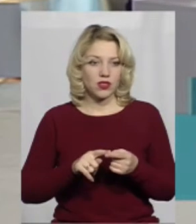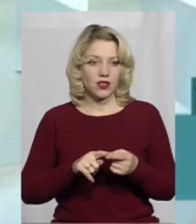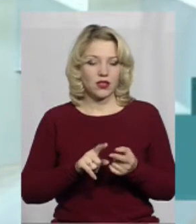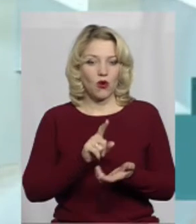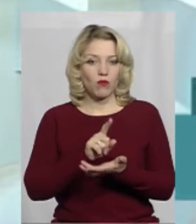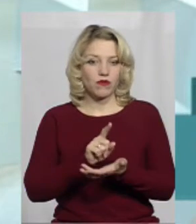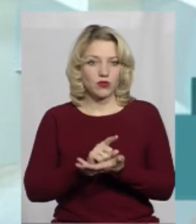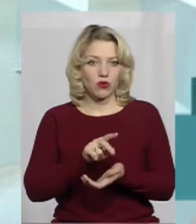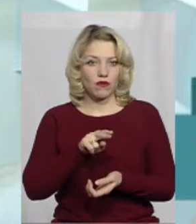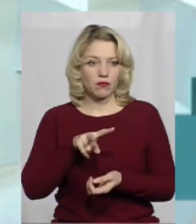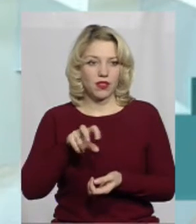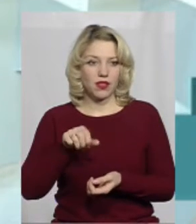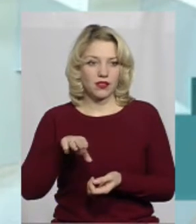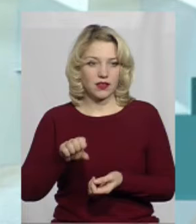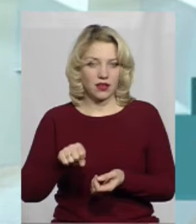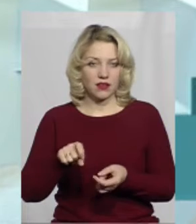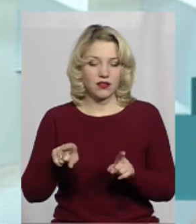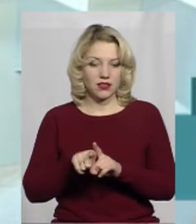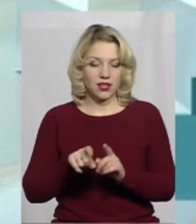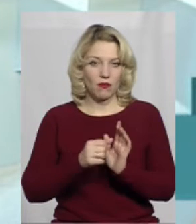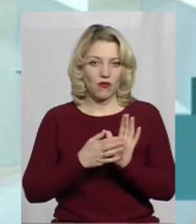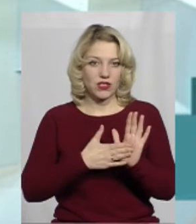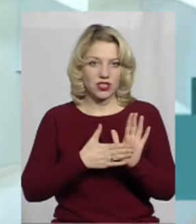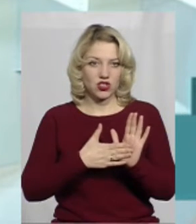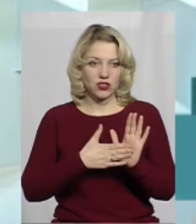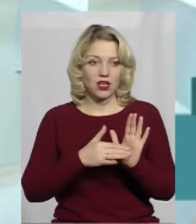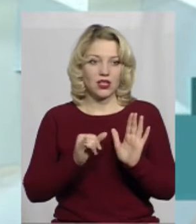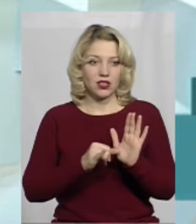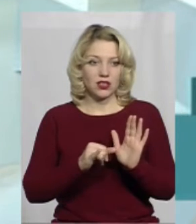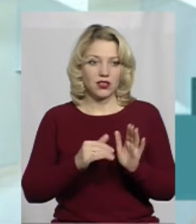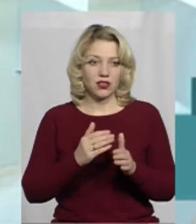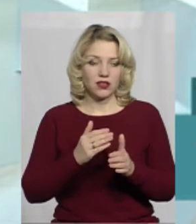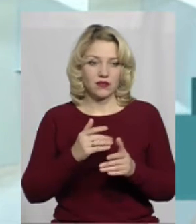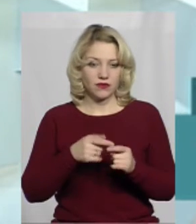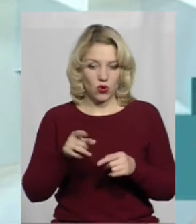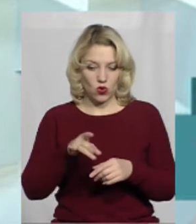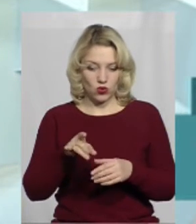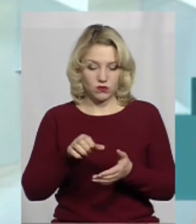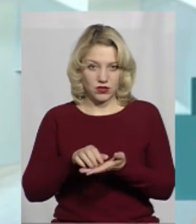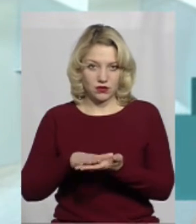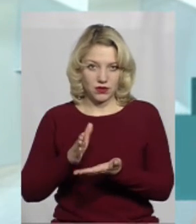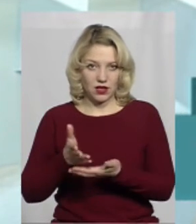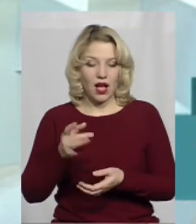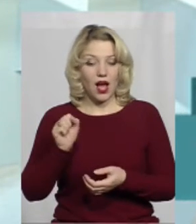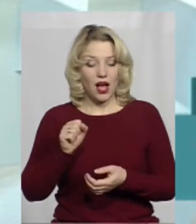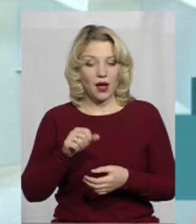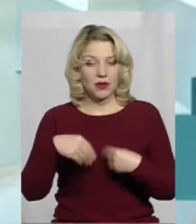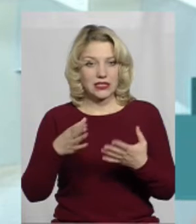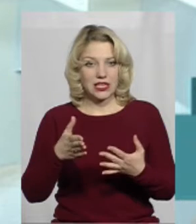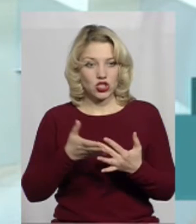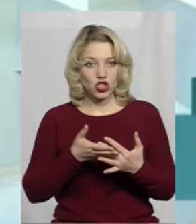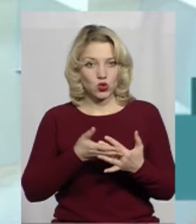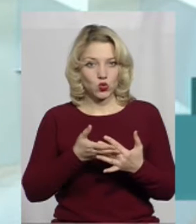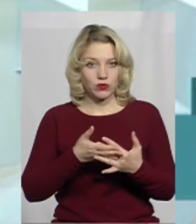обов'язкова оплата також визначена і певний розмір становить. А при призначенні житлової субсидії